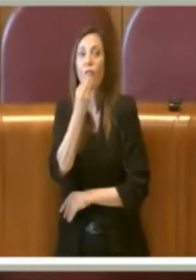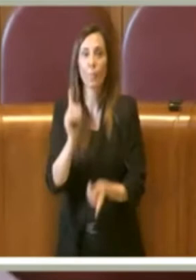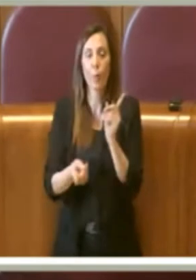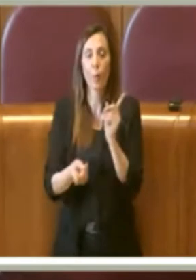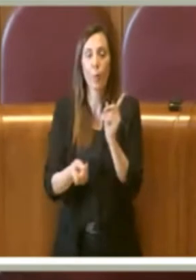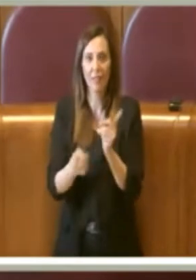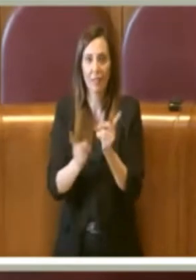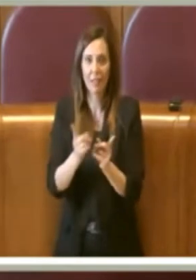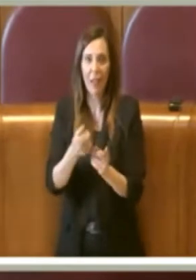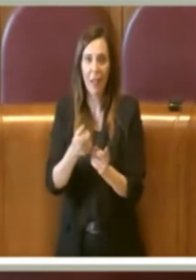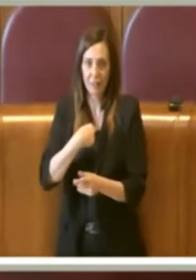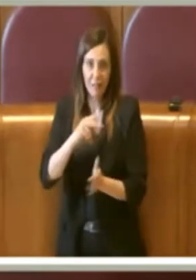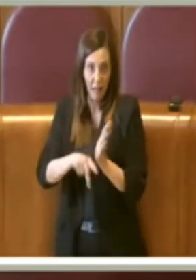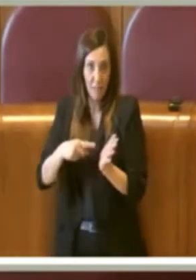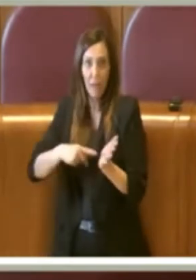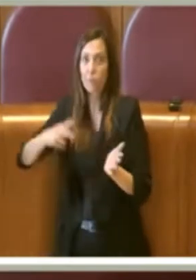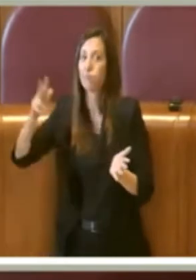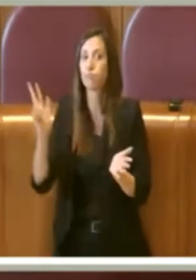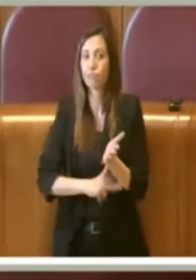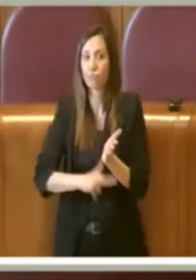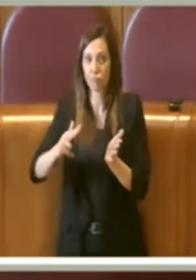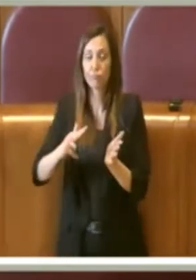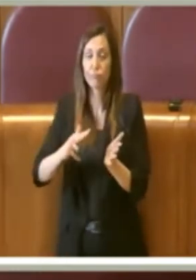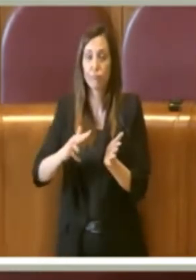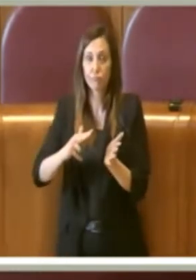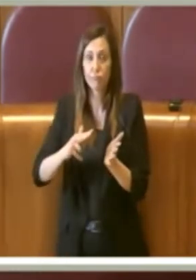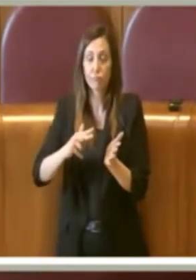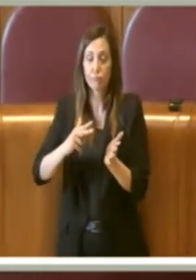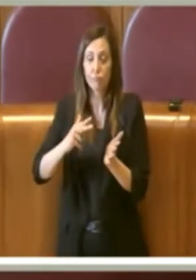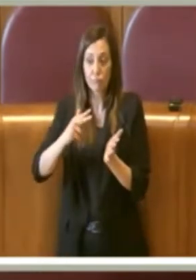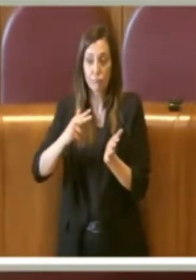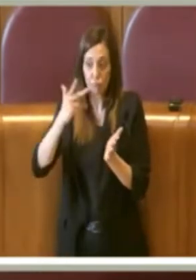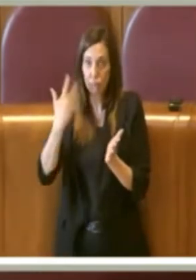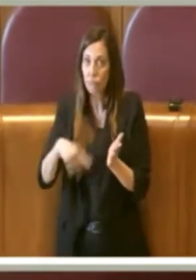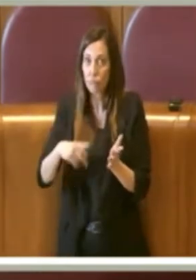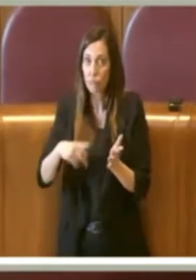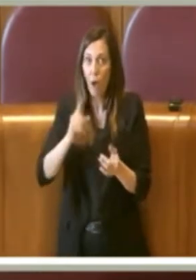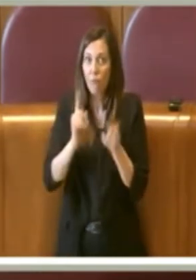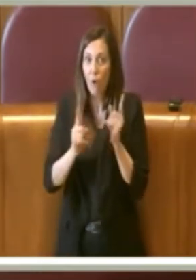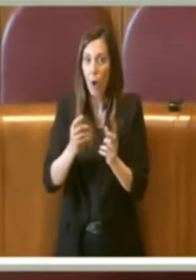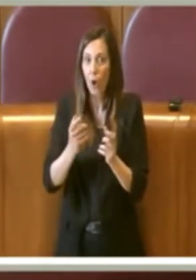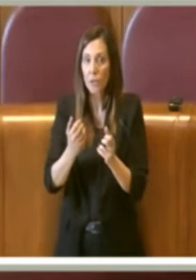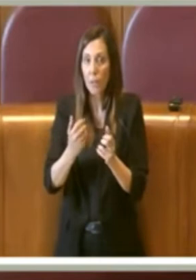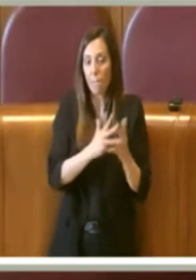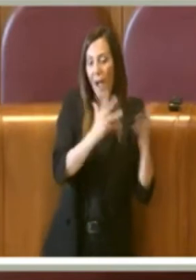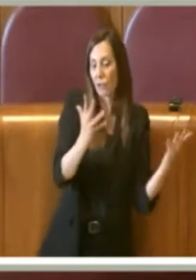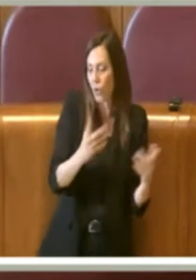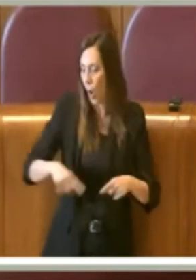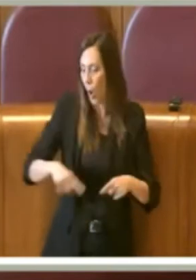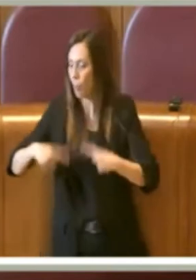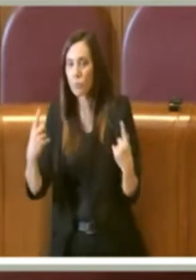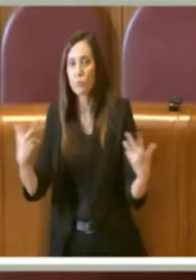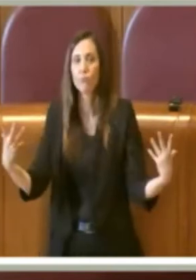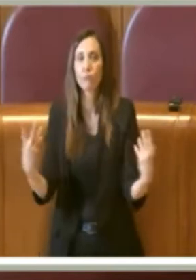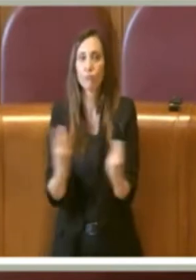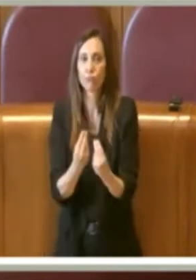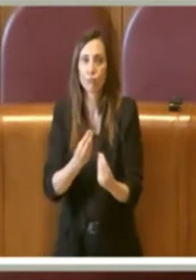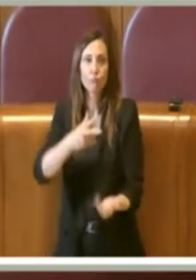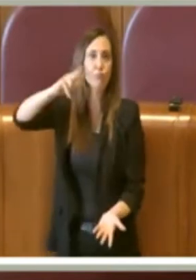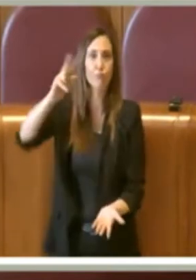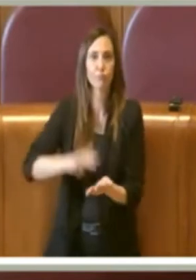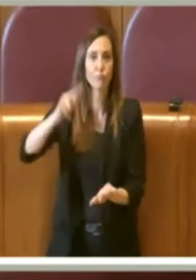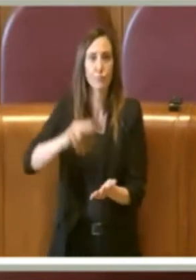delibera che ricorda è stata approvata da tutte le forze politiche di maggioranza e di opposizione.